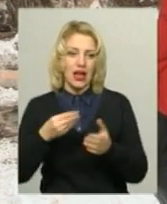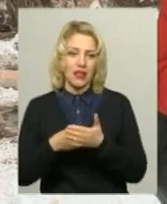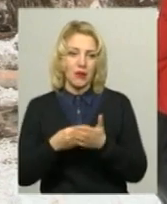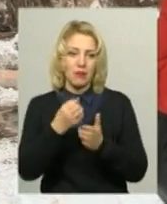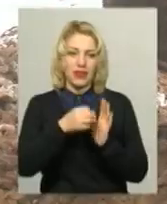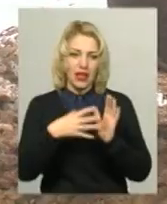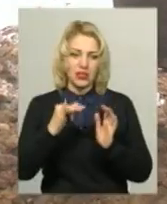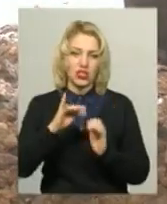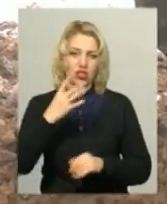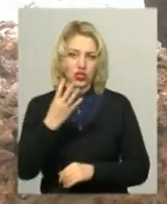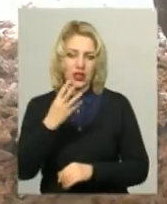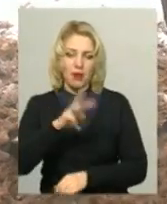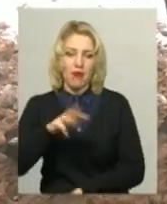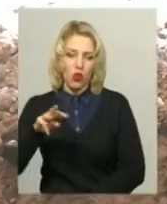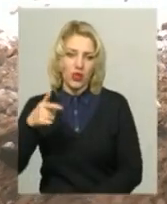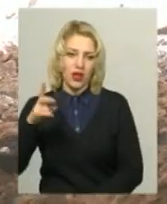мільйона гривень.